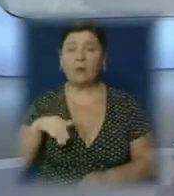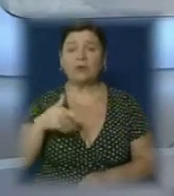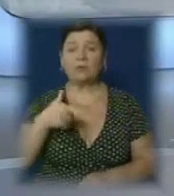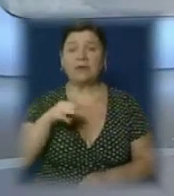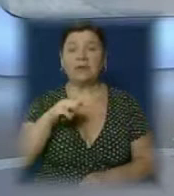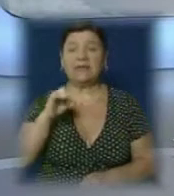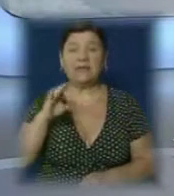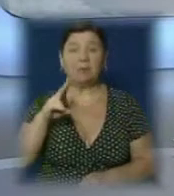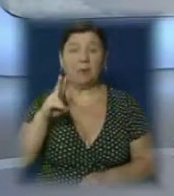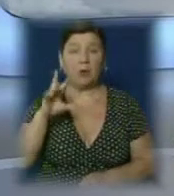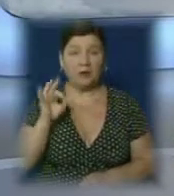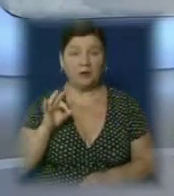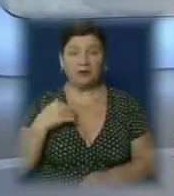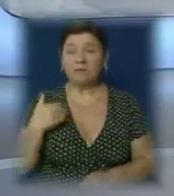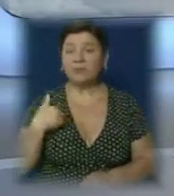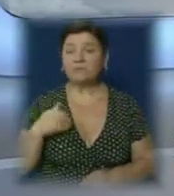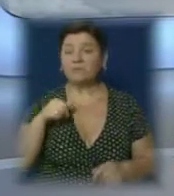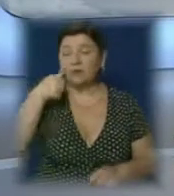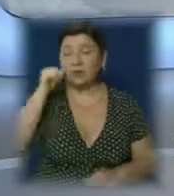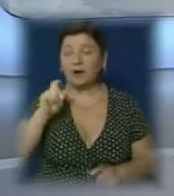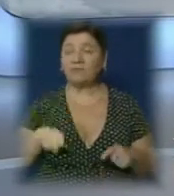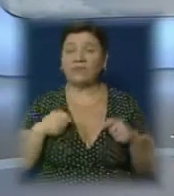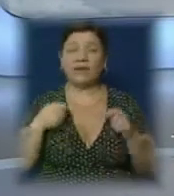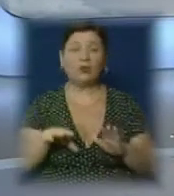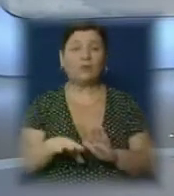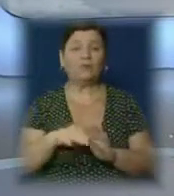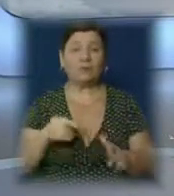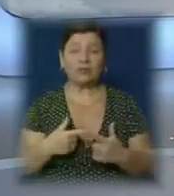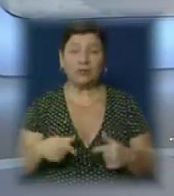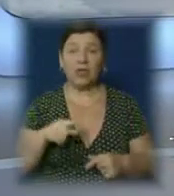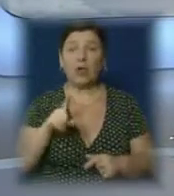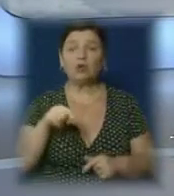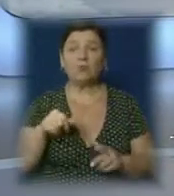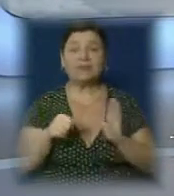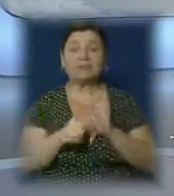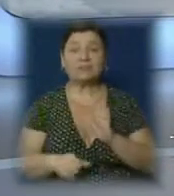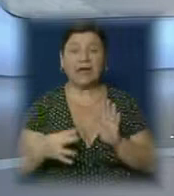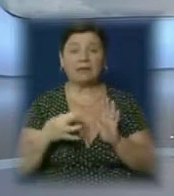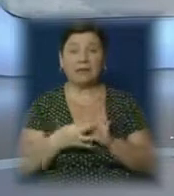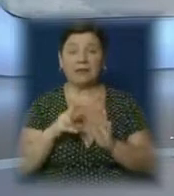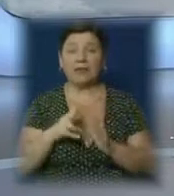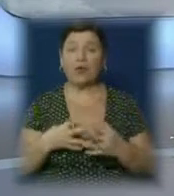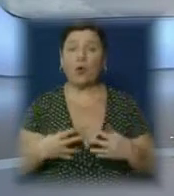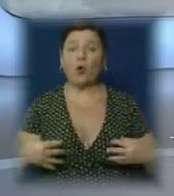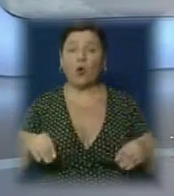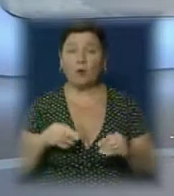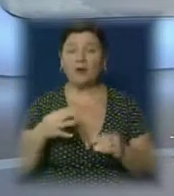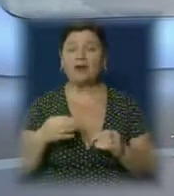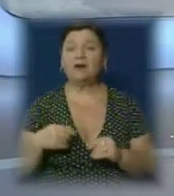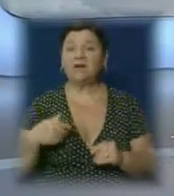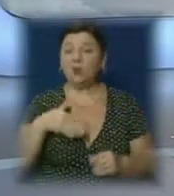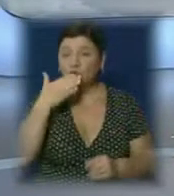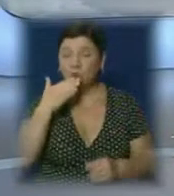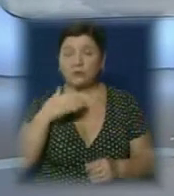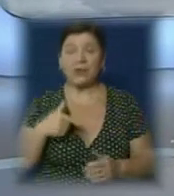Майже 63% людей віддали вчора свій голос у виборчому окрузі номер 69, який охоплює Ужгород, прилеглий район і